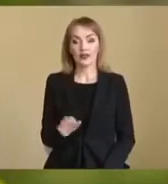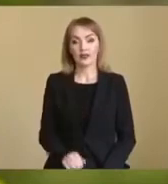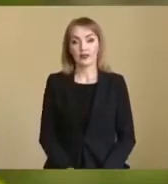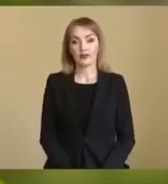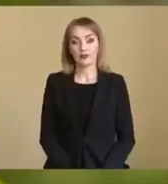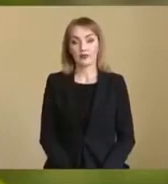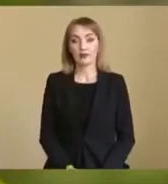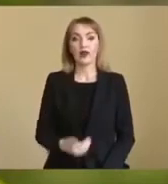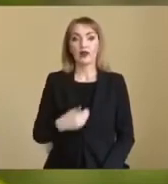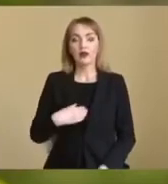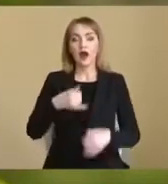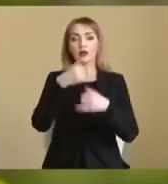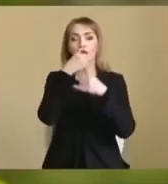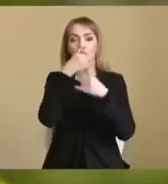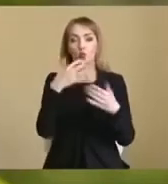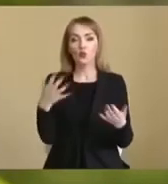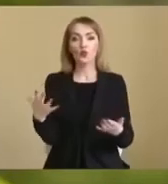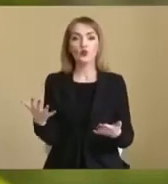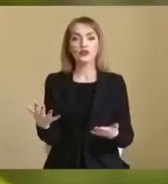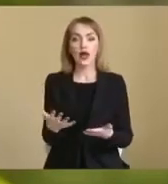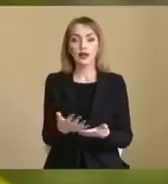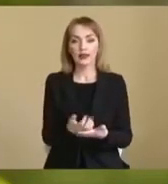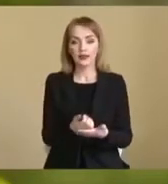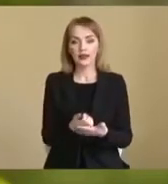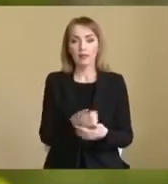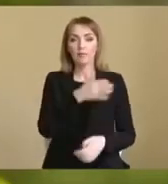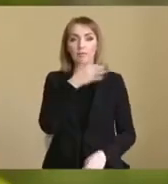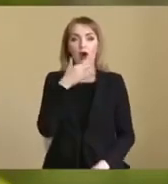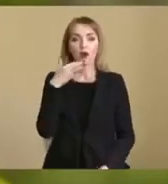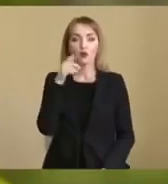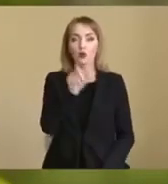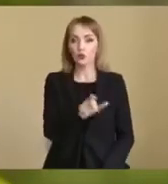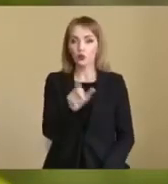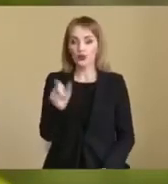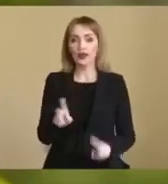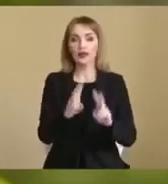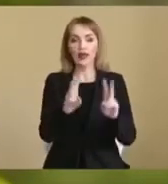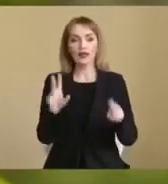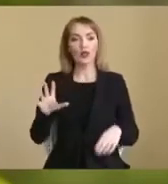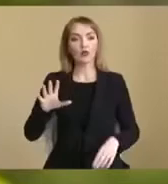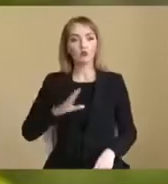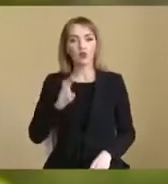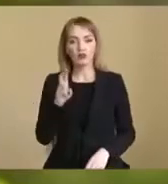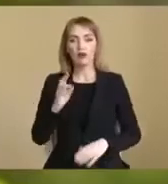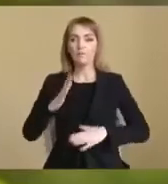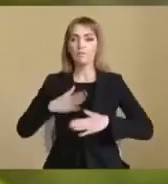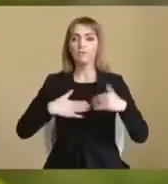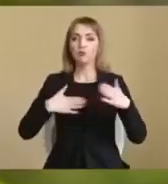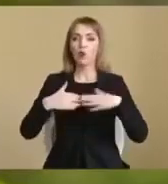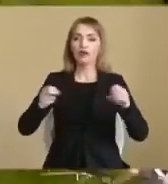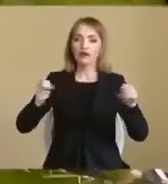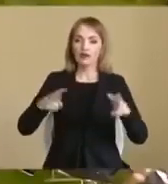Я не можу знайти багато людей, які були би і професійні, і чисті.